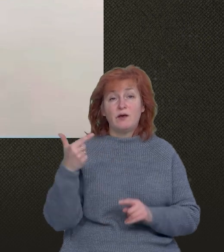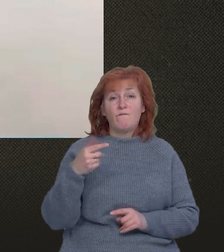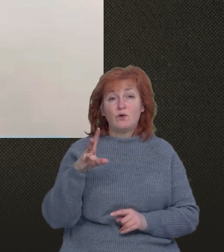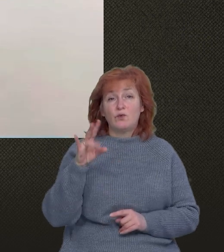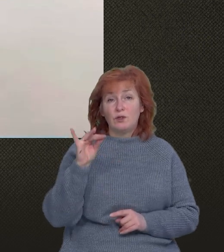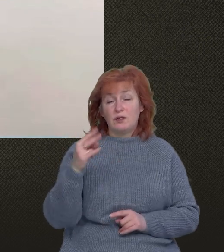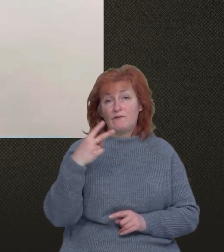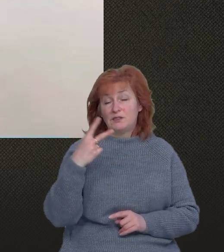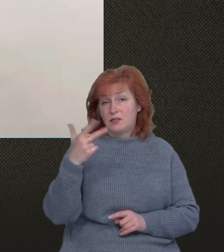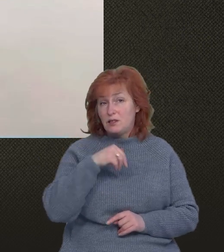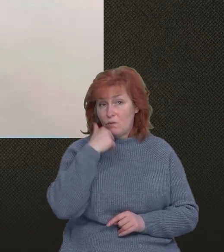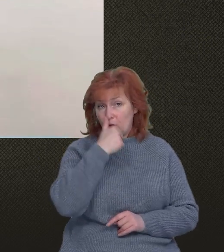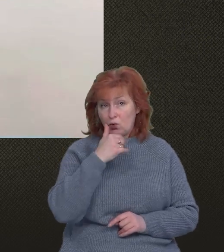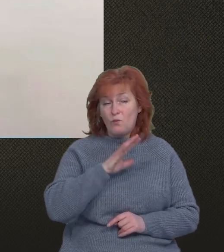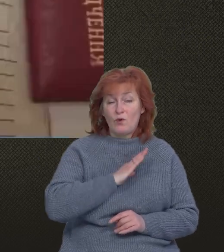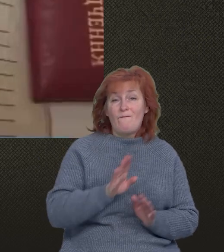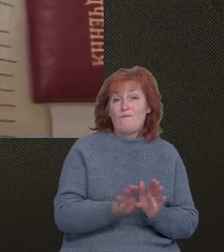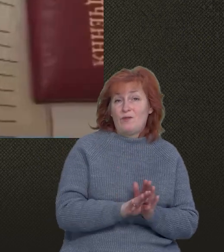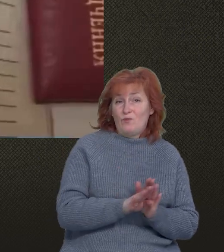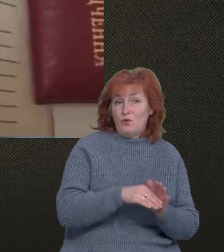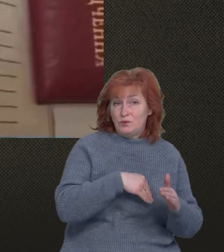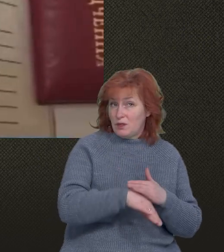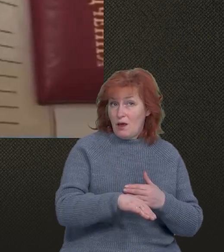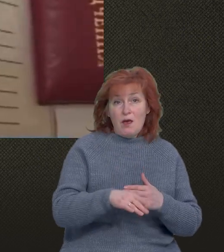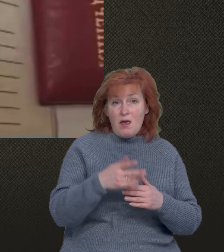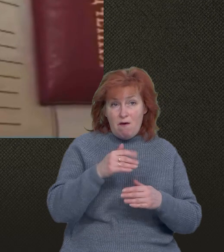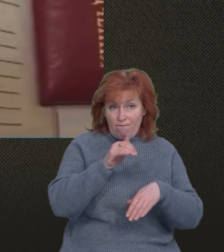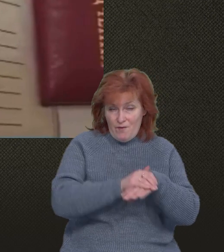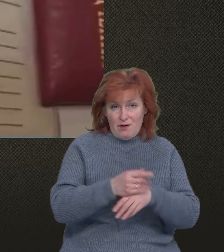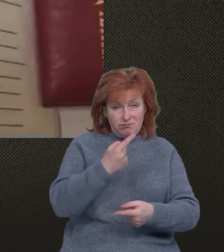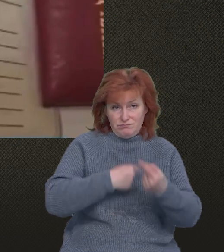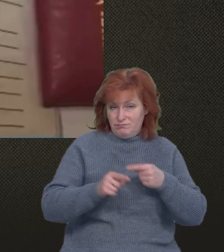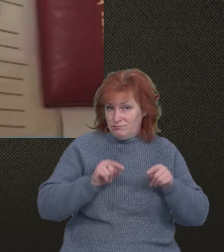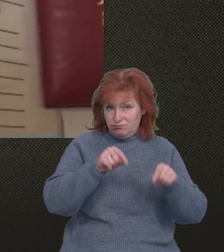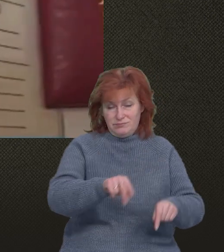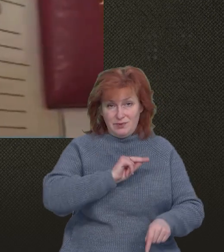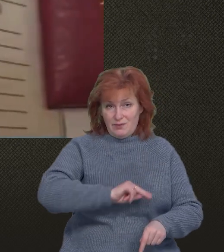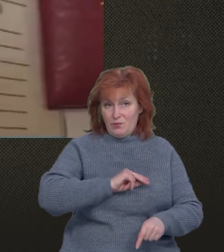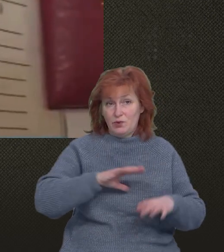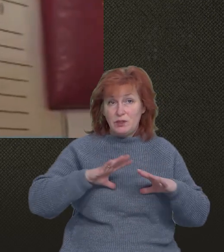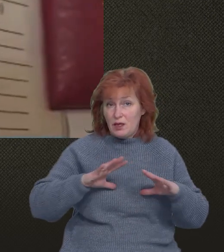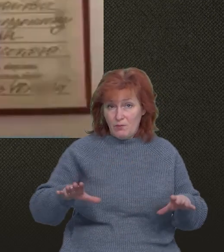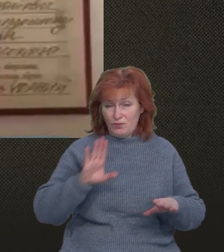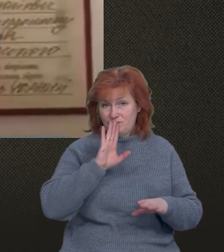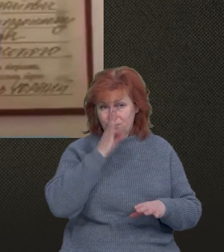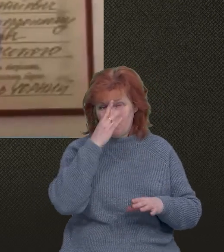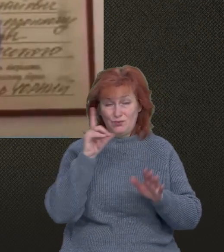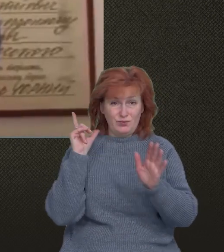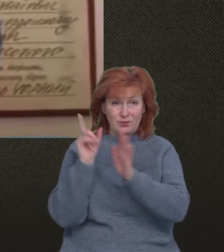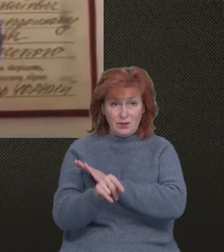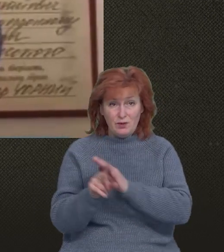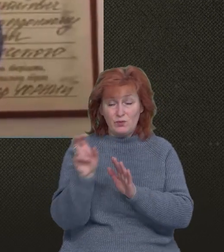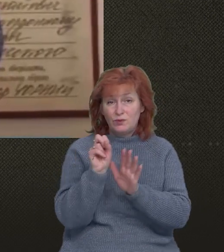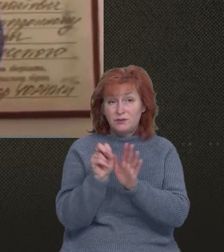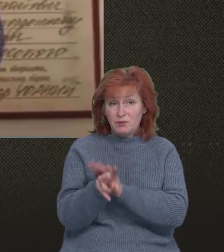2023 року був у відпустці, але не повернувся із неї. Що могло вплинути на цей вчинок військовослужбовця, має